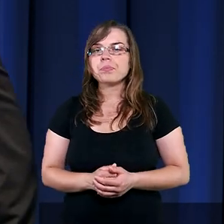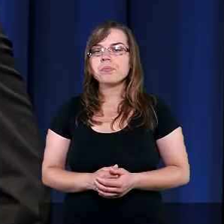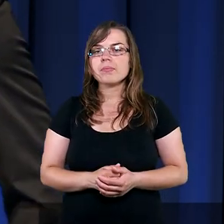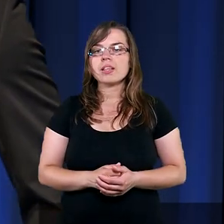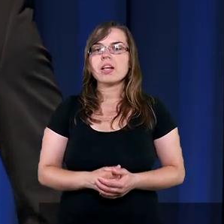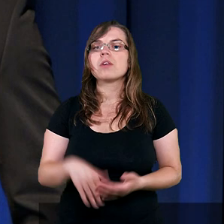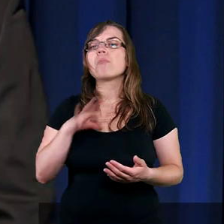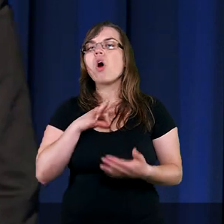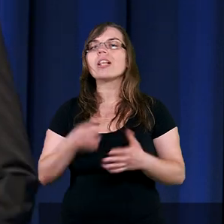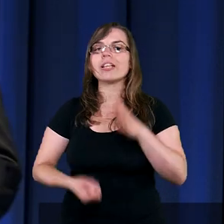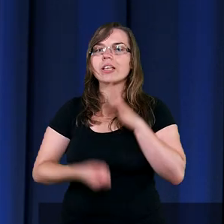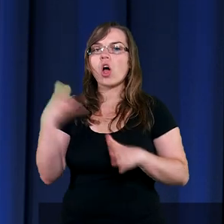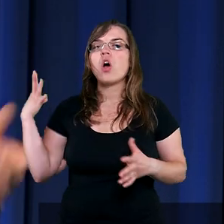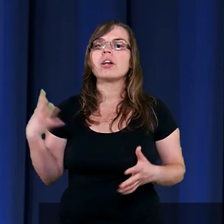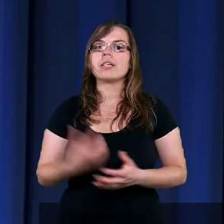Moi drodzy,